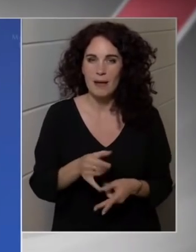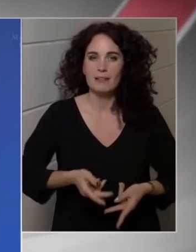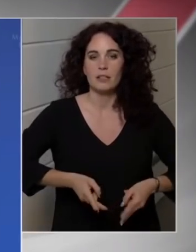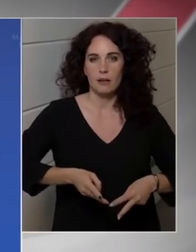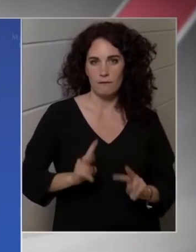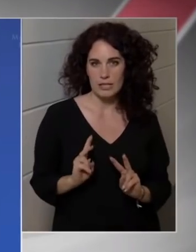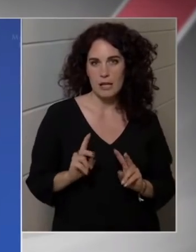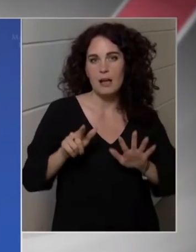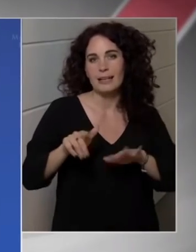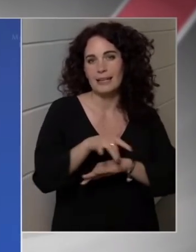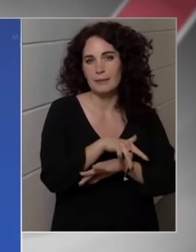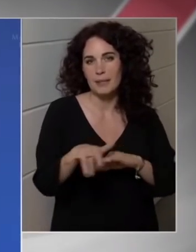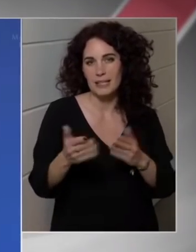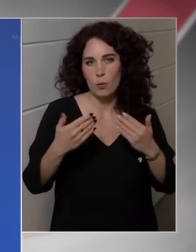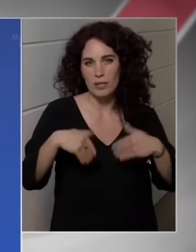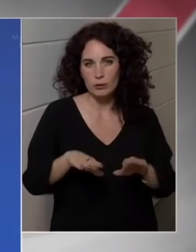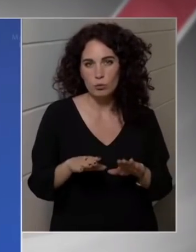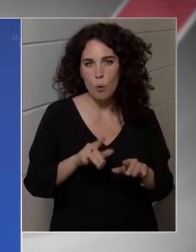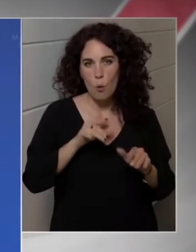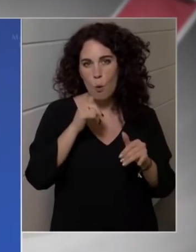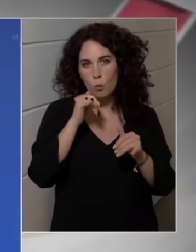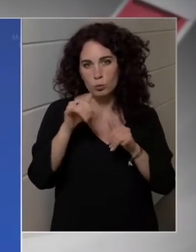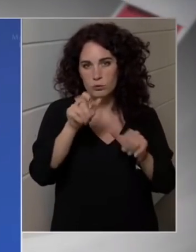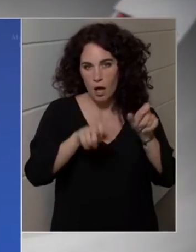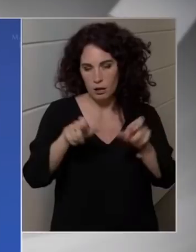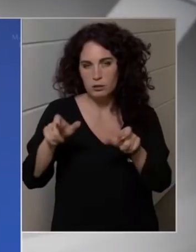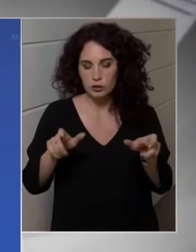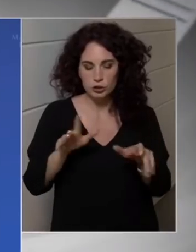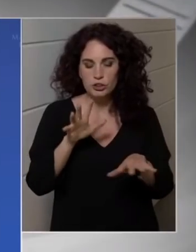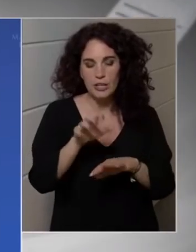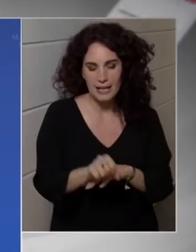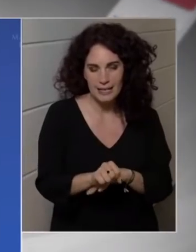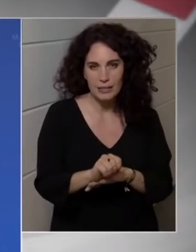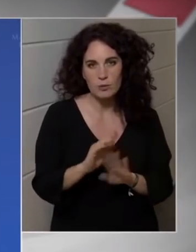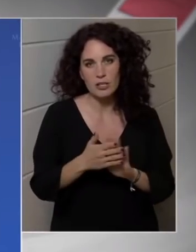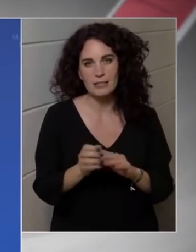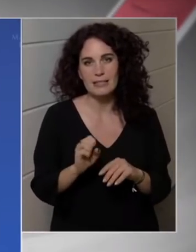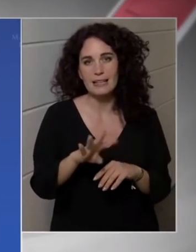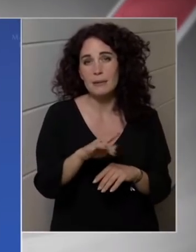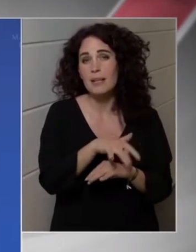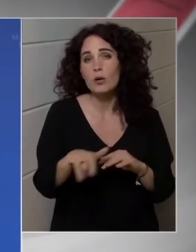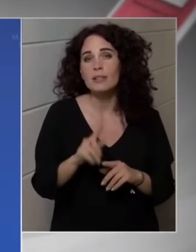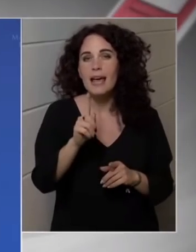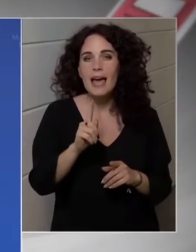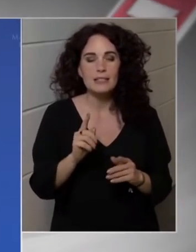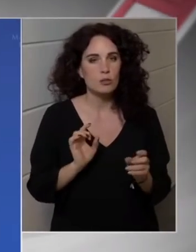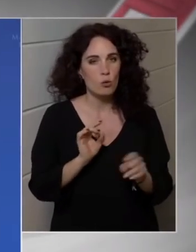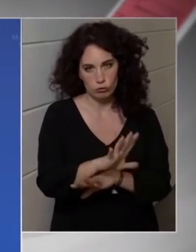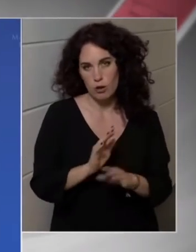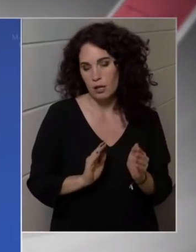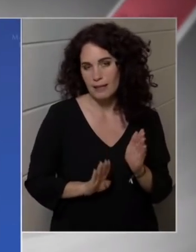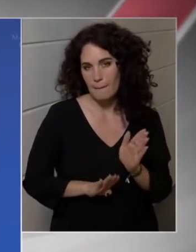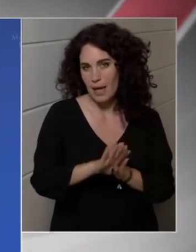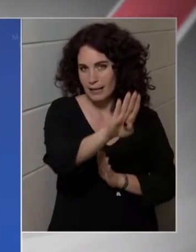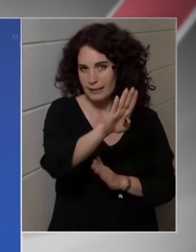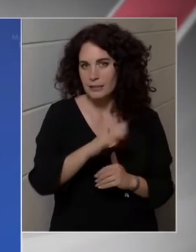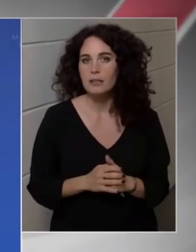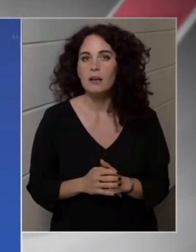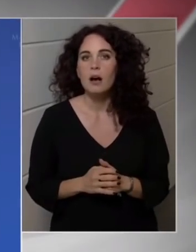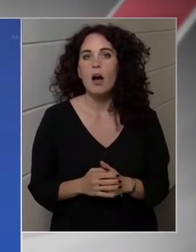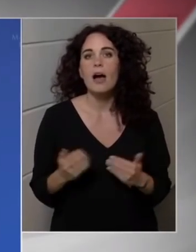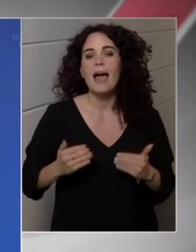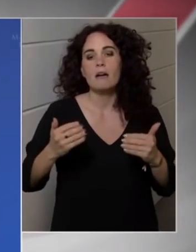egészében 16 millió utas. Nagyjából úgy látjuk, hogy ebben az évben